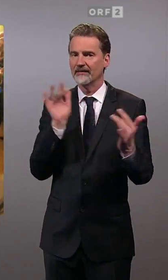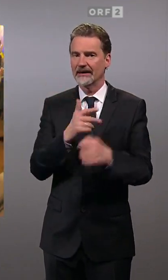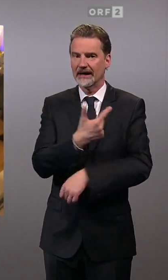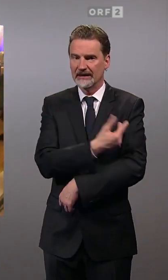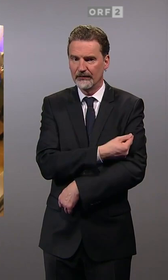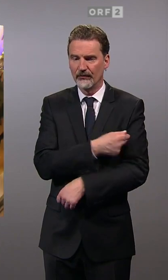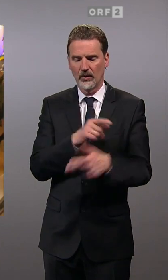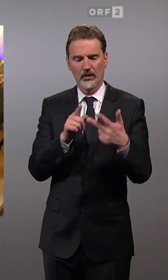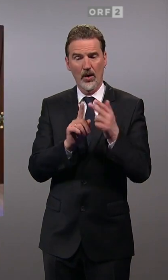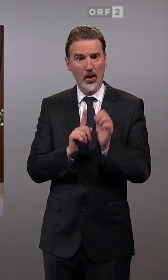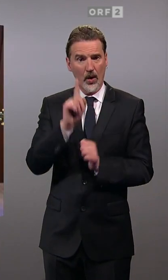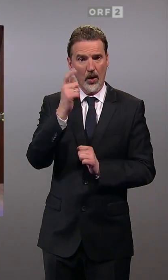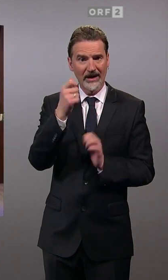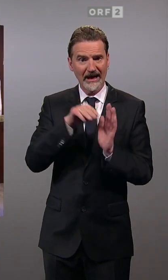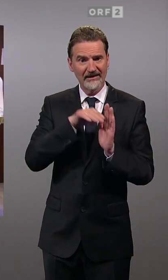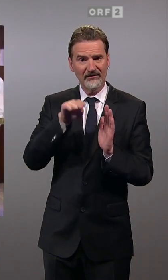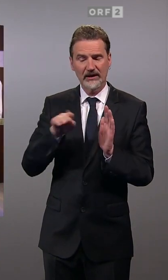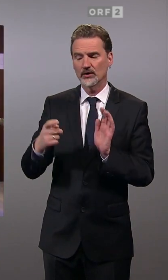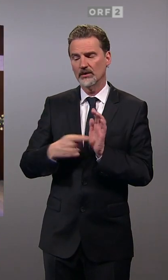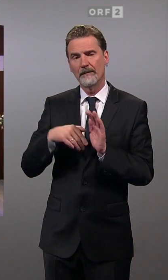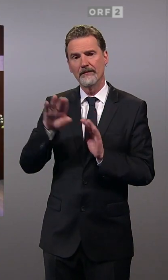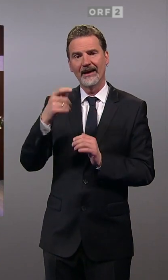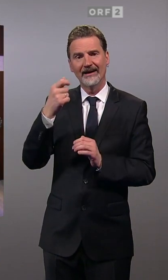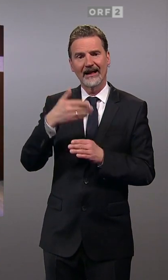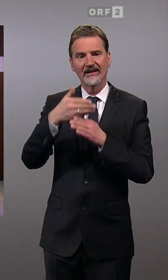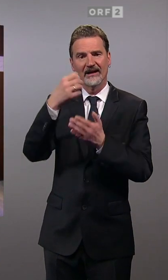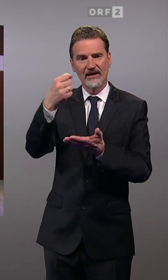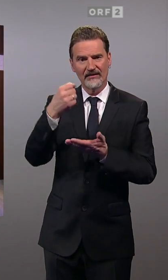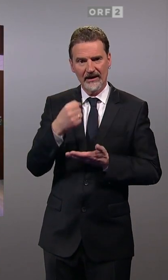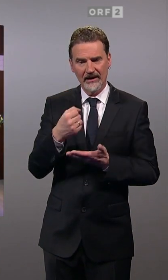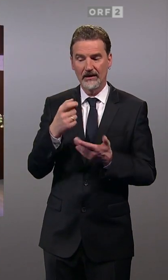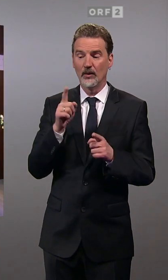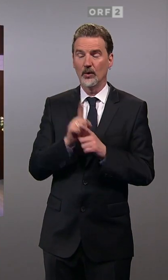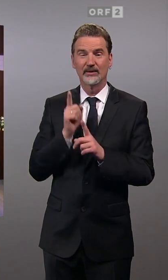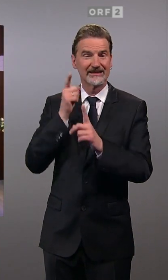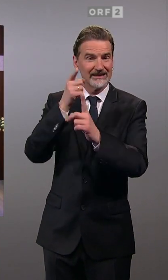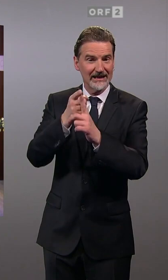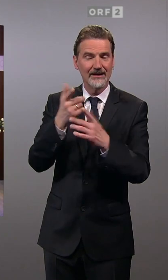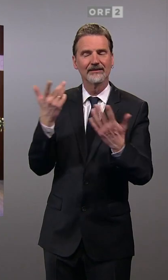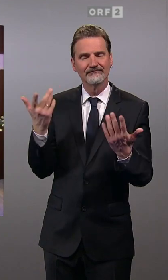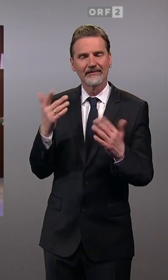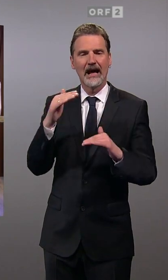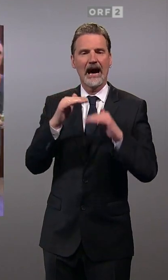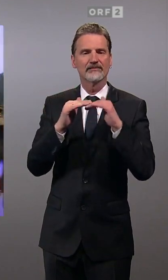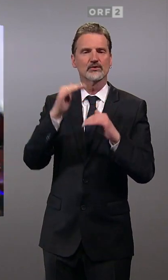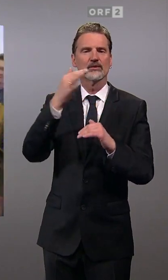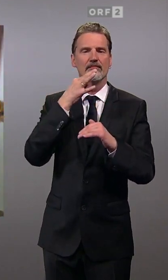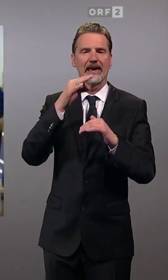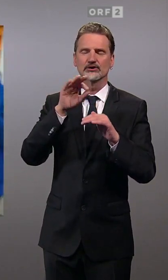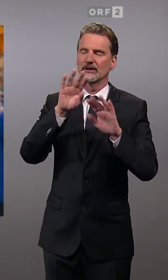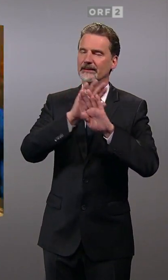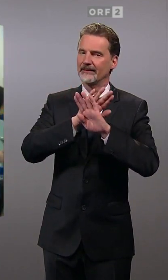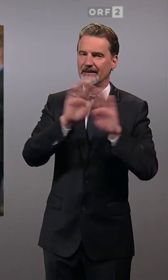fordert er mehr Hilfen. Sein Ziel im Wahlkampf, das Brechen der absoluten Mehrheit und selbst Landeshauptmann werden,